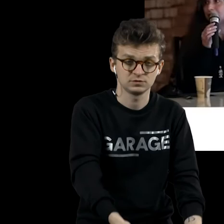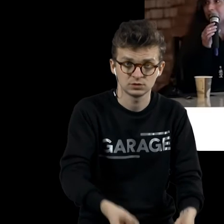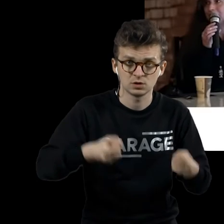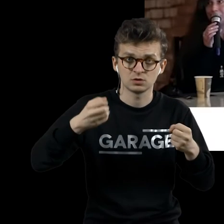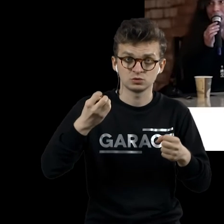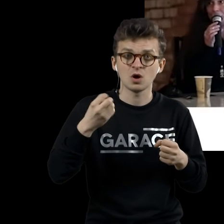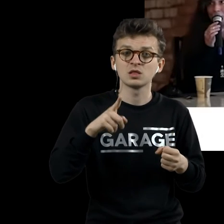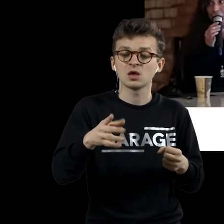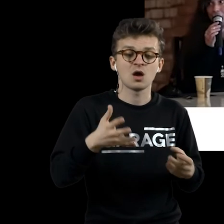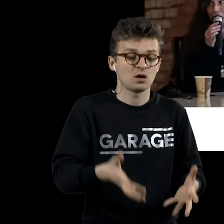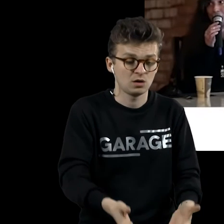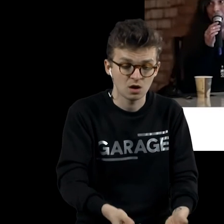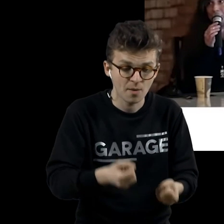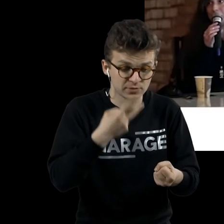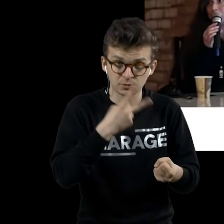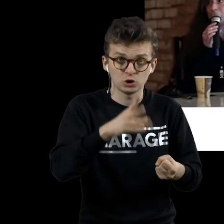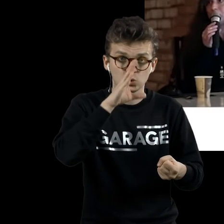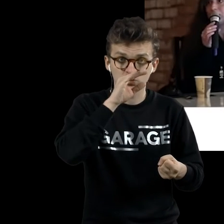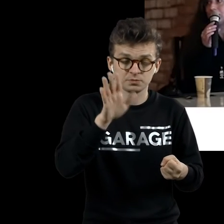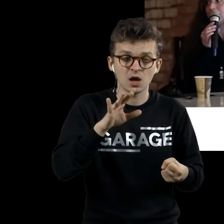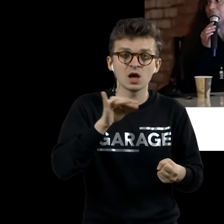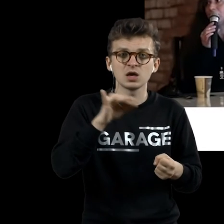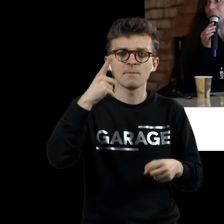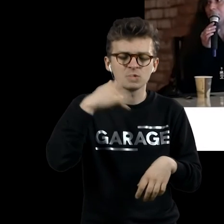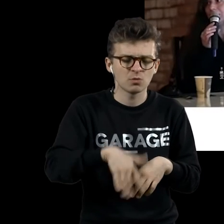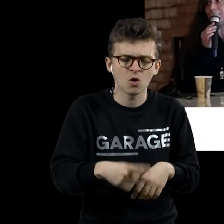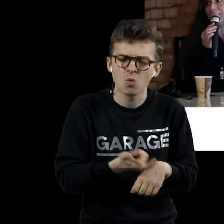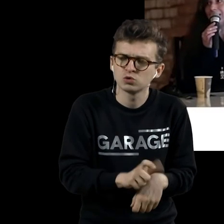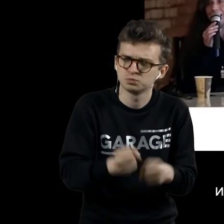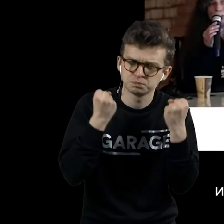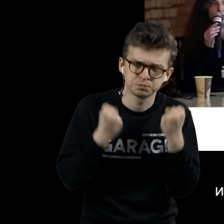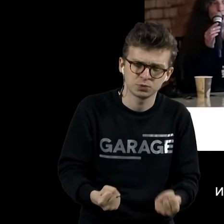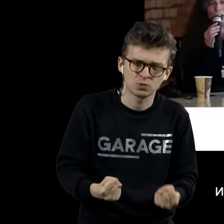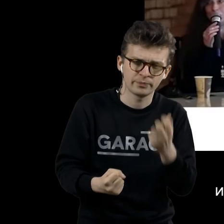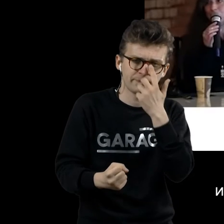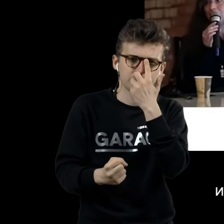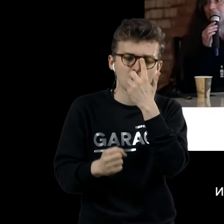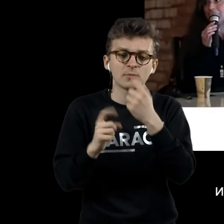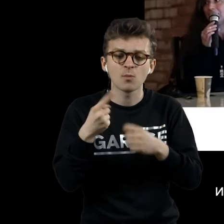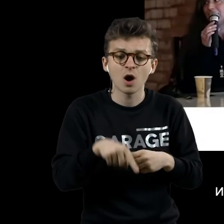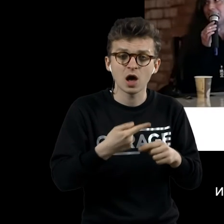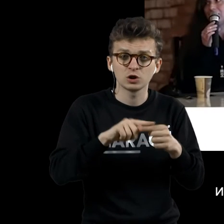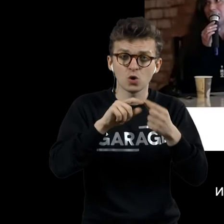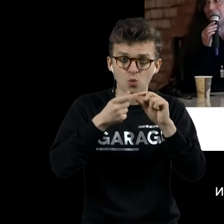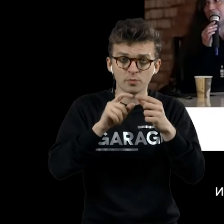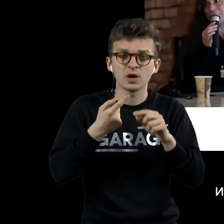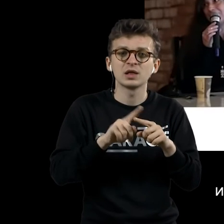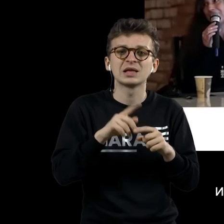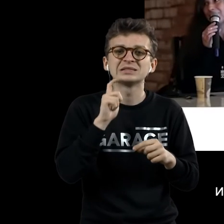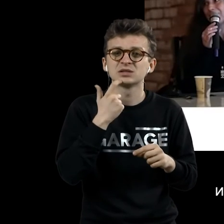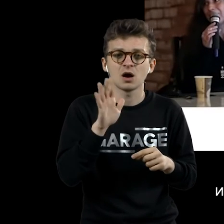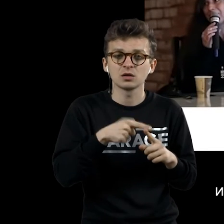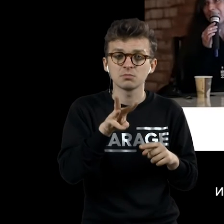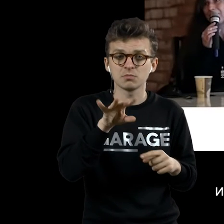успел ее рассмотреть, ты берешь эту клеточку в руки и понимаешь, почему-то она страшно тяжелая. Потому что эти кубики – это не сахар, это мрамор.